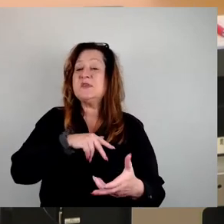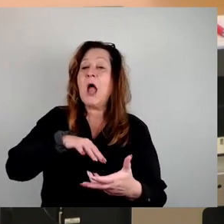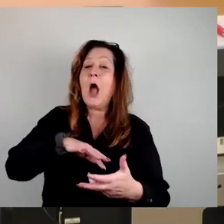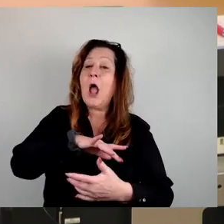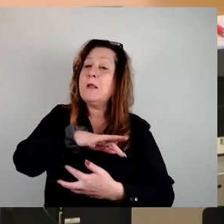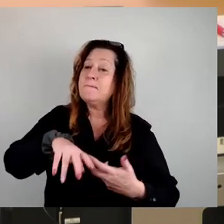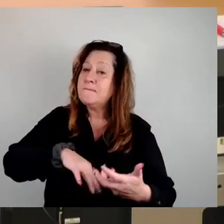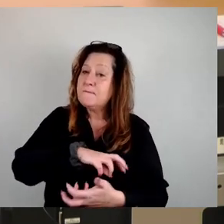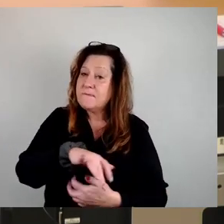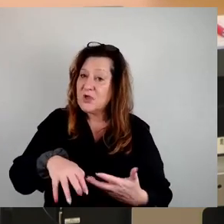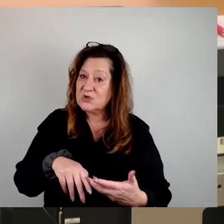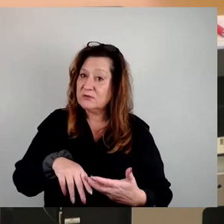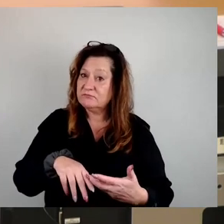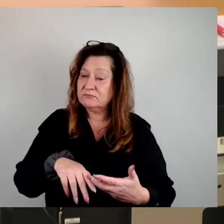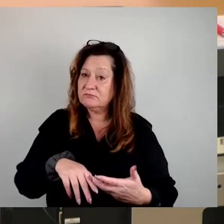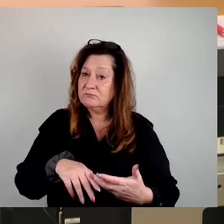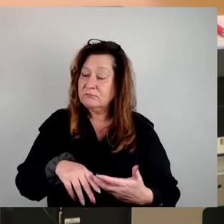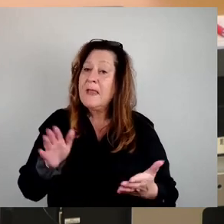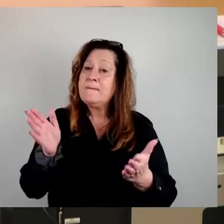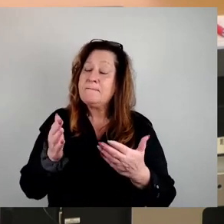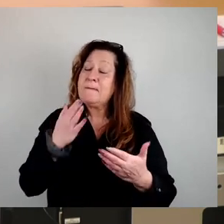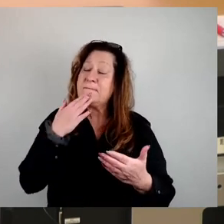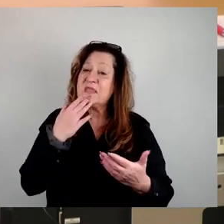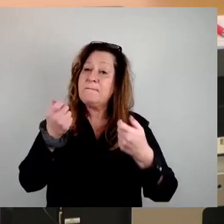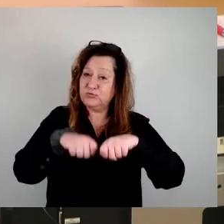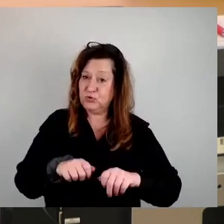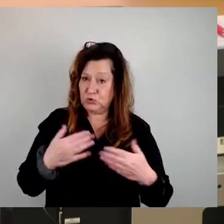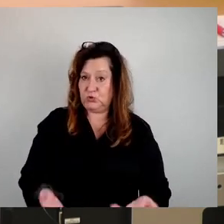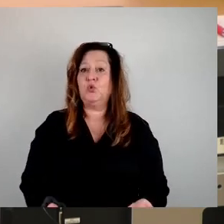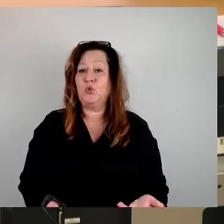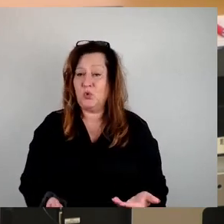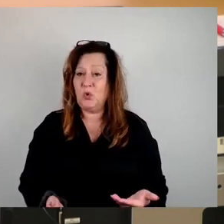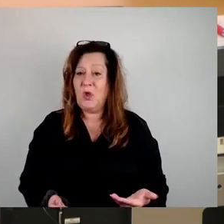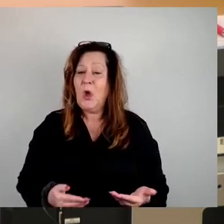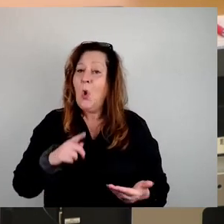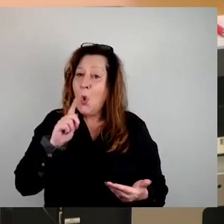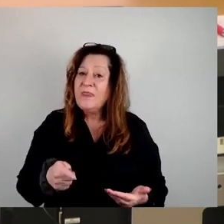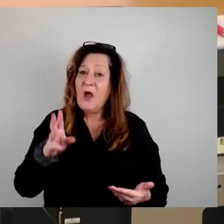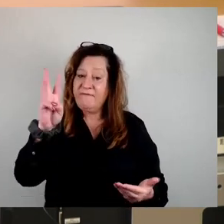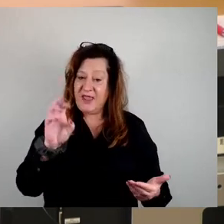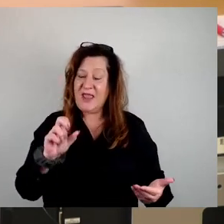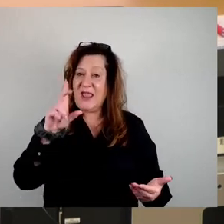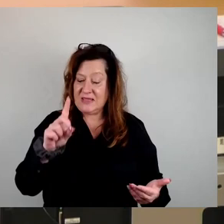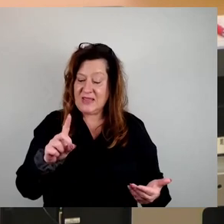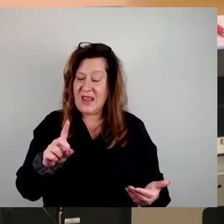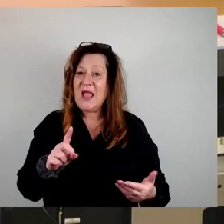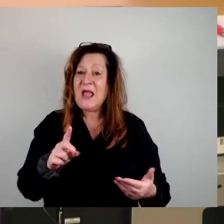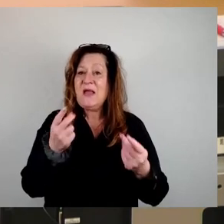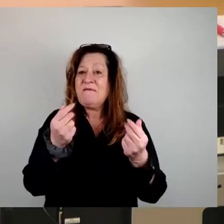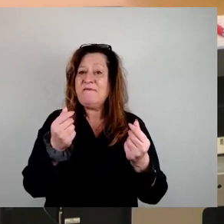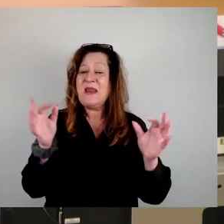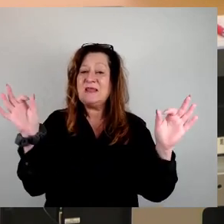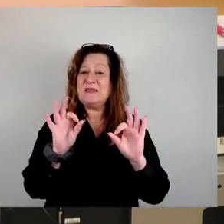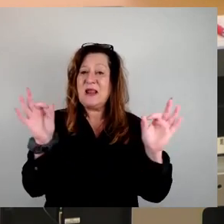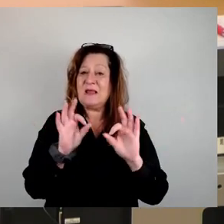Und wir wollen durch den Verkauf und die Belastung der Mittel bei der WED das finanzielle Risiko bei der WED senken.